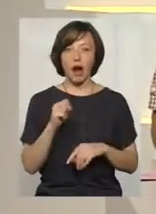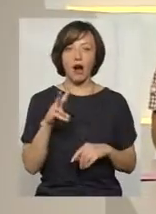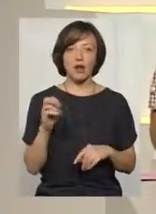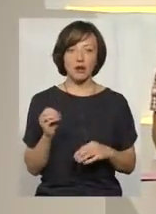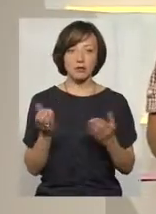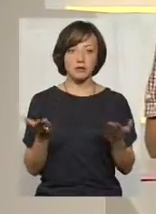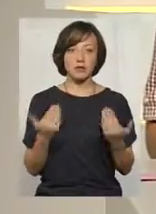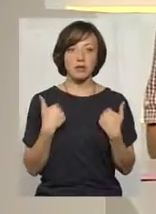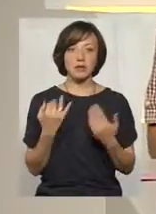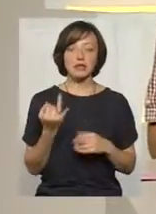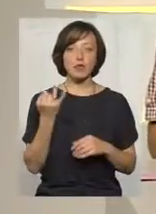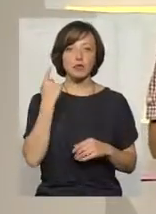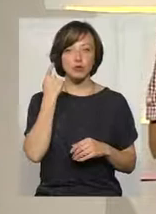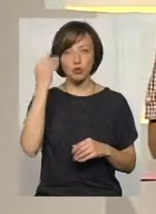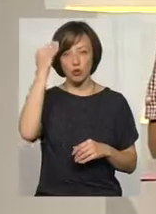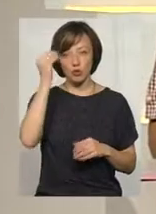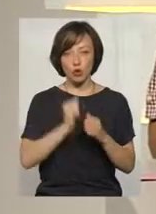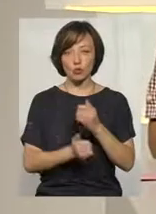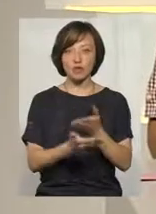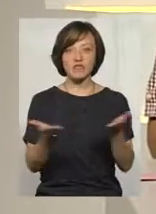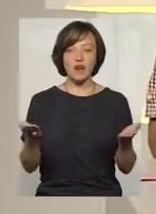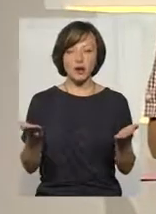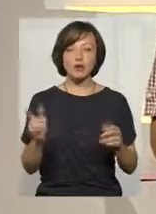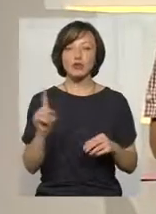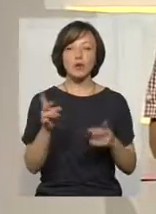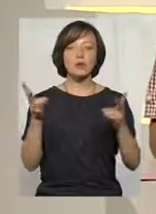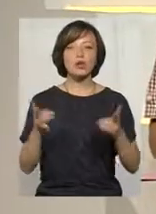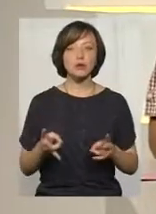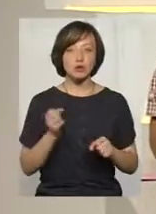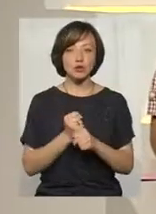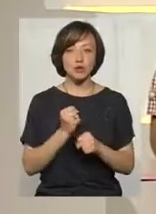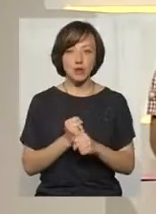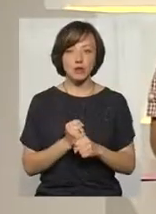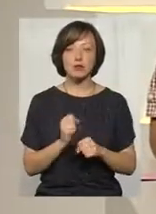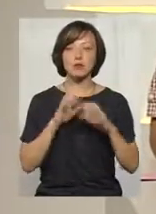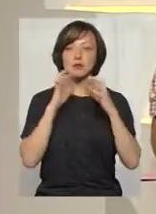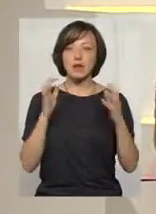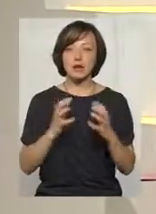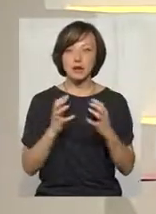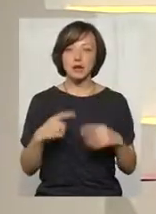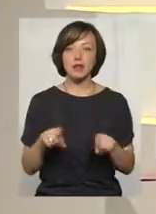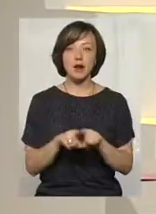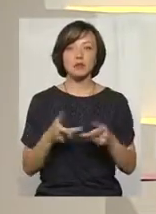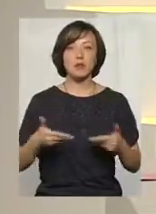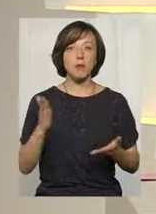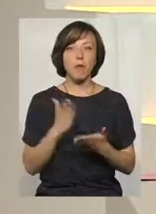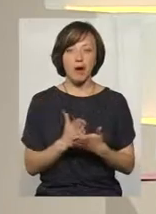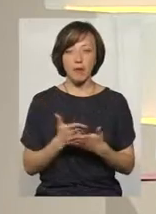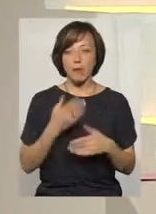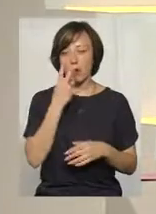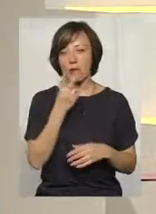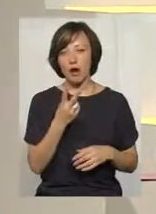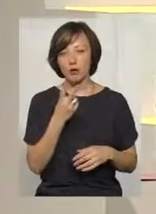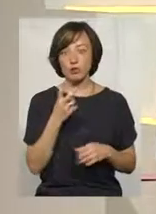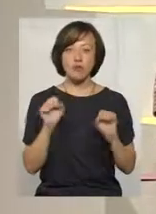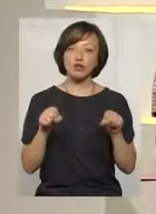мені цікаво почути думку кожного з вас, що потрібно зробити для того, щоб зберити принаймні те, що ми маємо. Тому що ми бачимо,